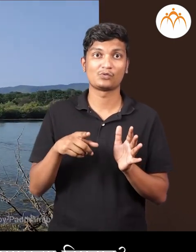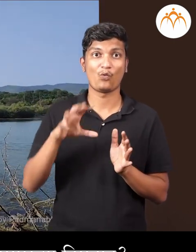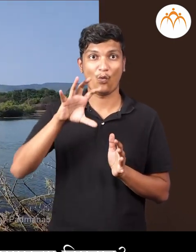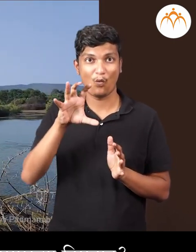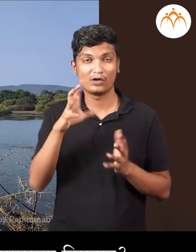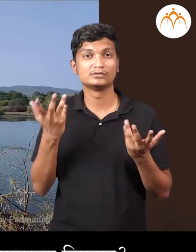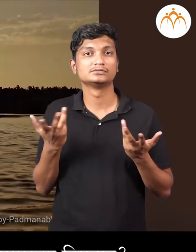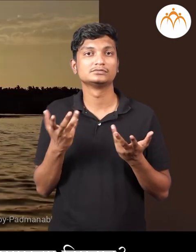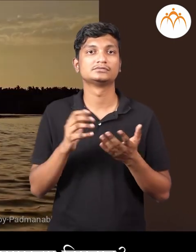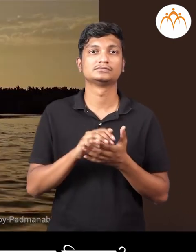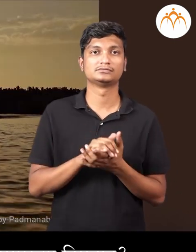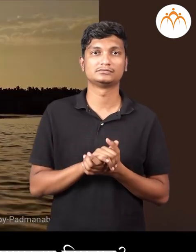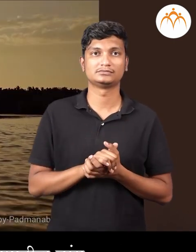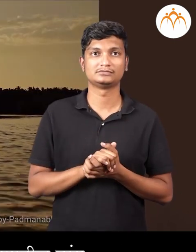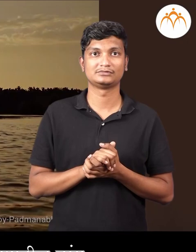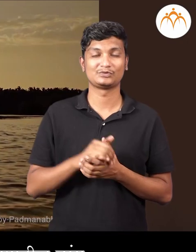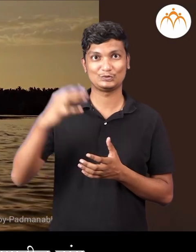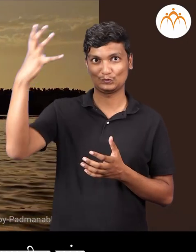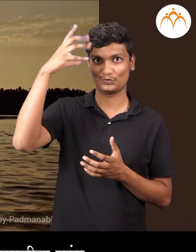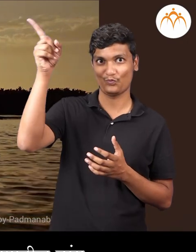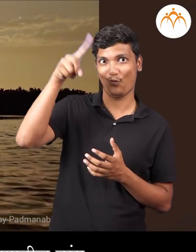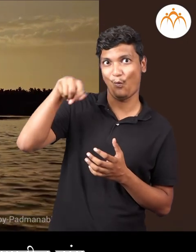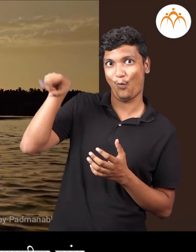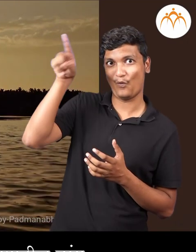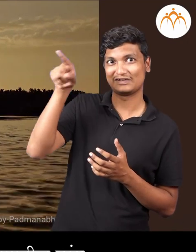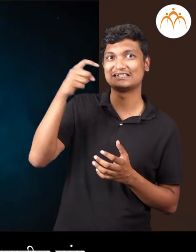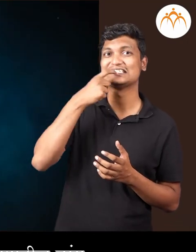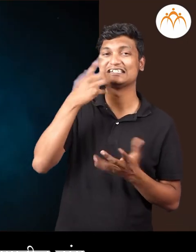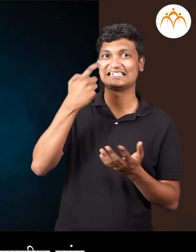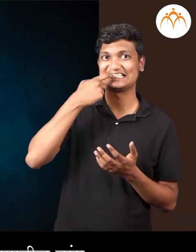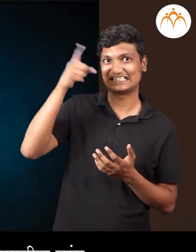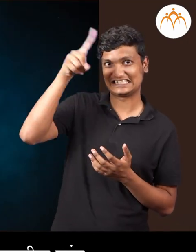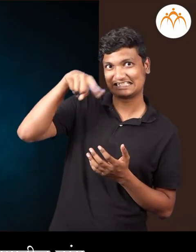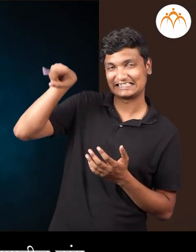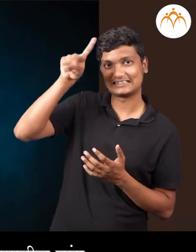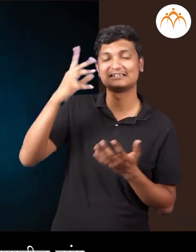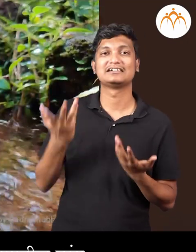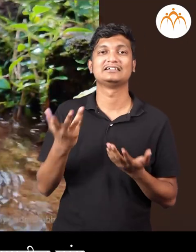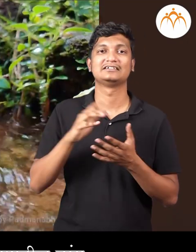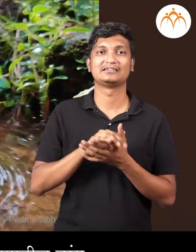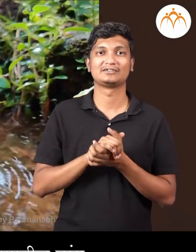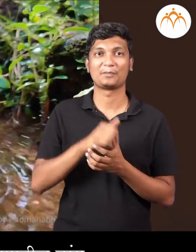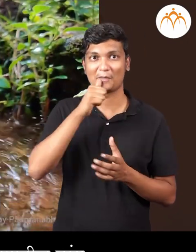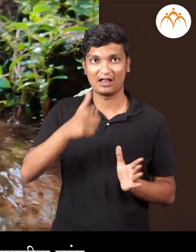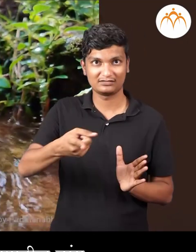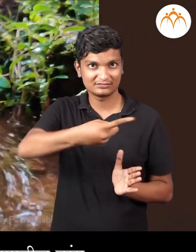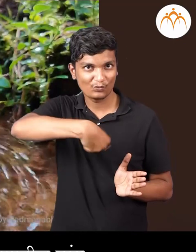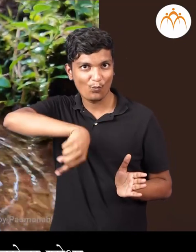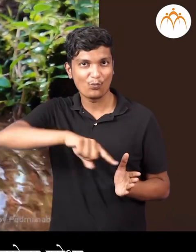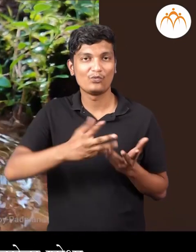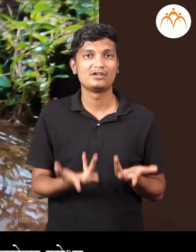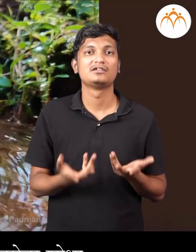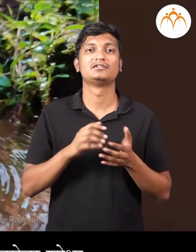कुठले गोष्टी वर्तुले सरका दिस्तात, जाशा की सूर्य, पारुने मेचा चन्र, पाने तिल तरंग,